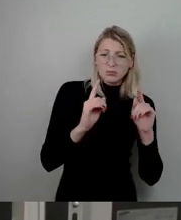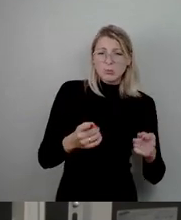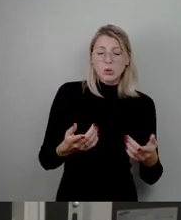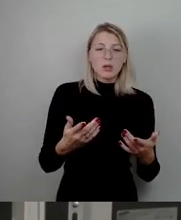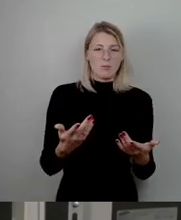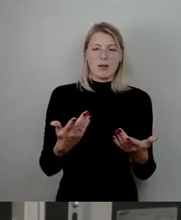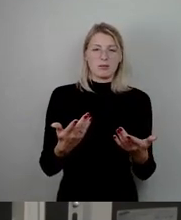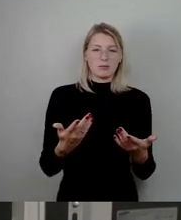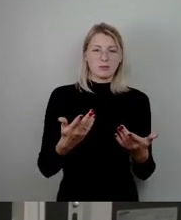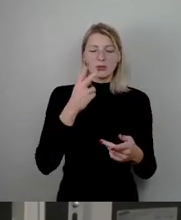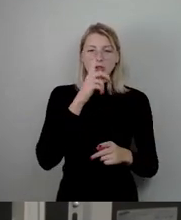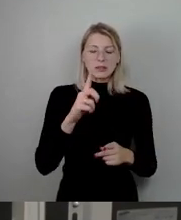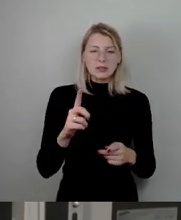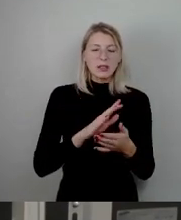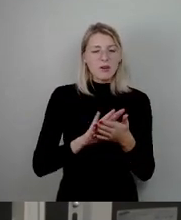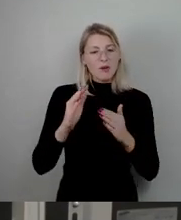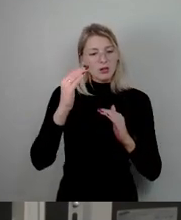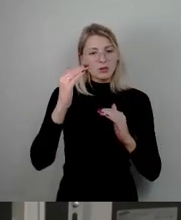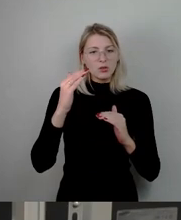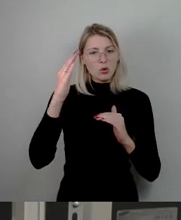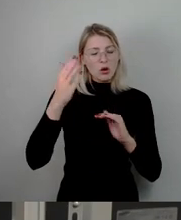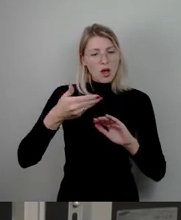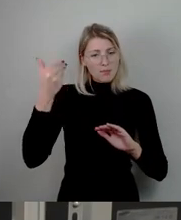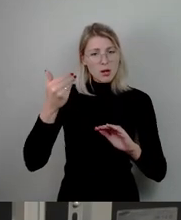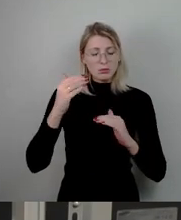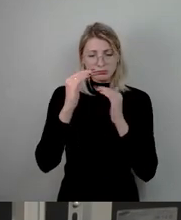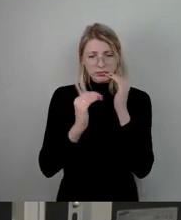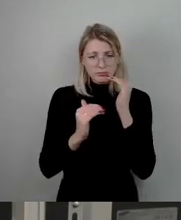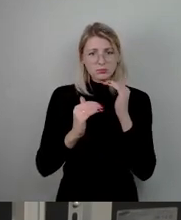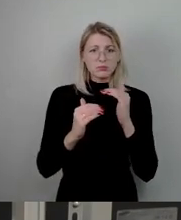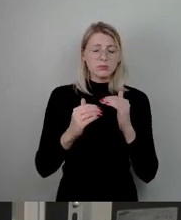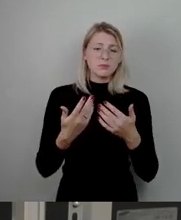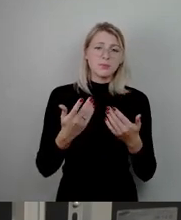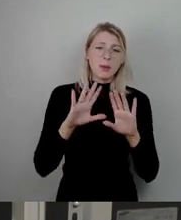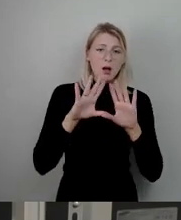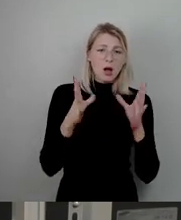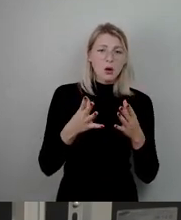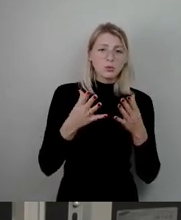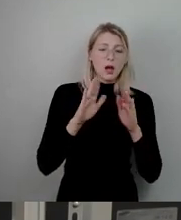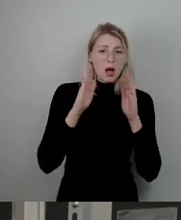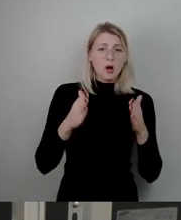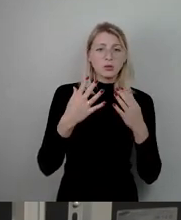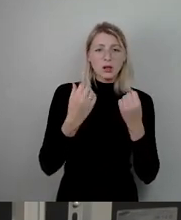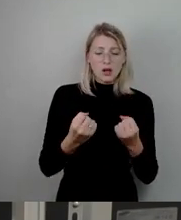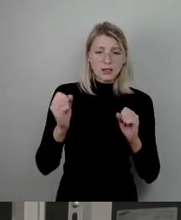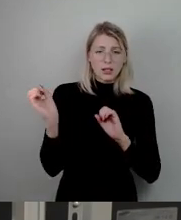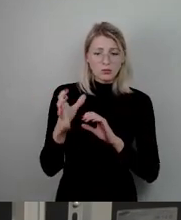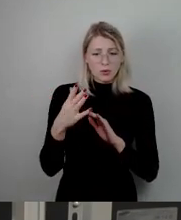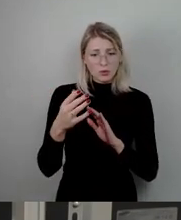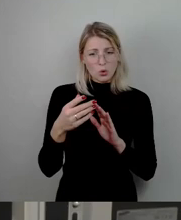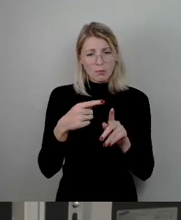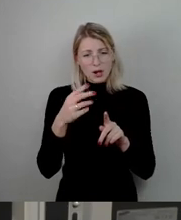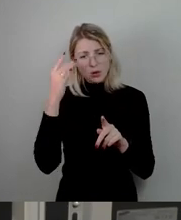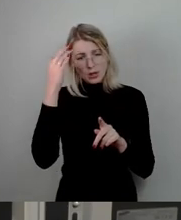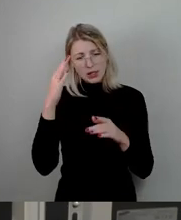wenn man jetzt so kürzt oder wenn man mal so antizipiert, was in dem Haushaltsentwurf ist und wenn man mal so horcht, was manche Parteien gerne so